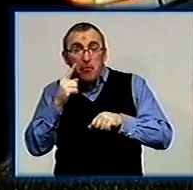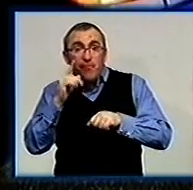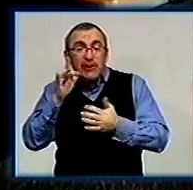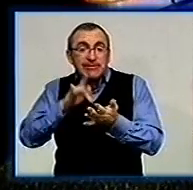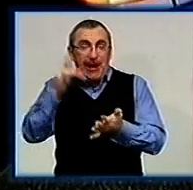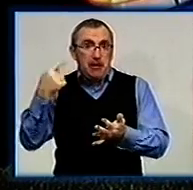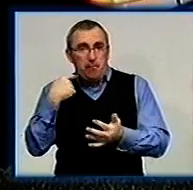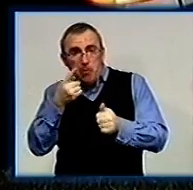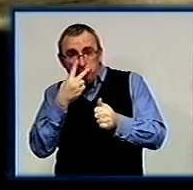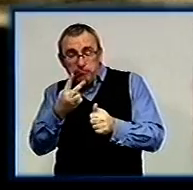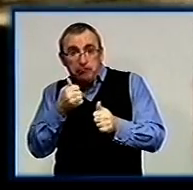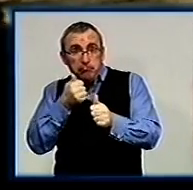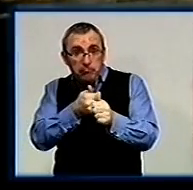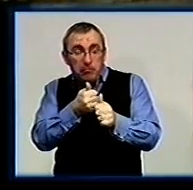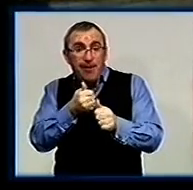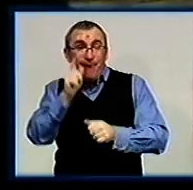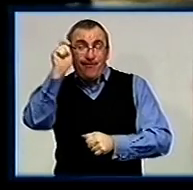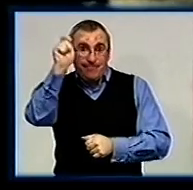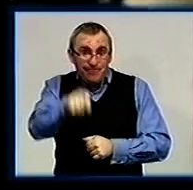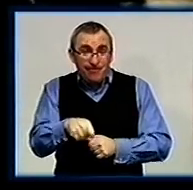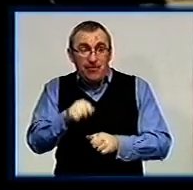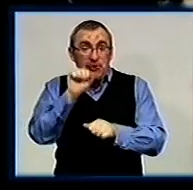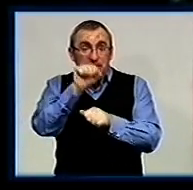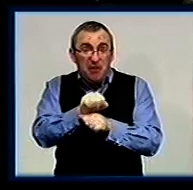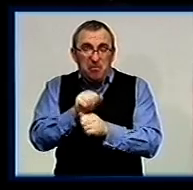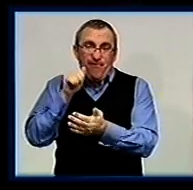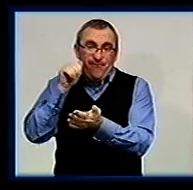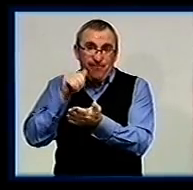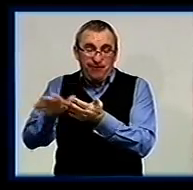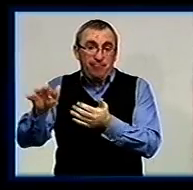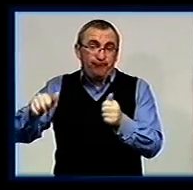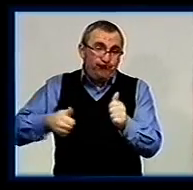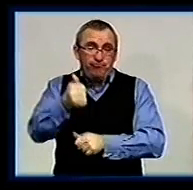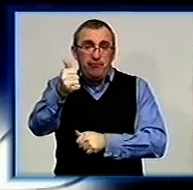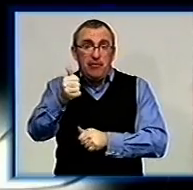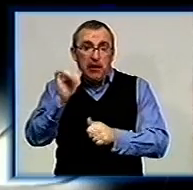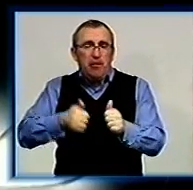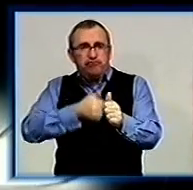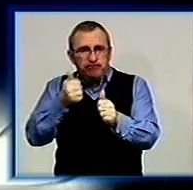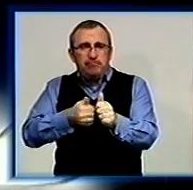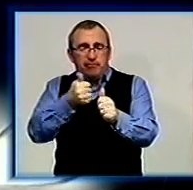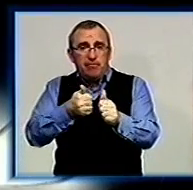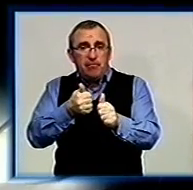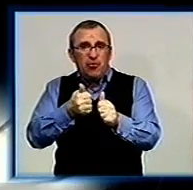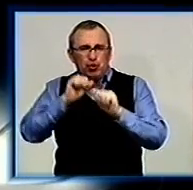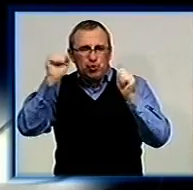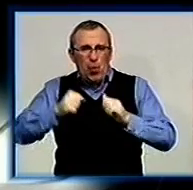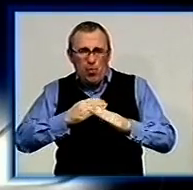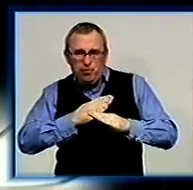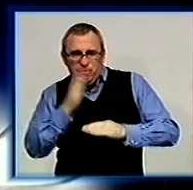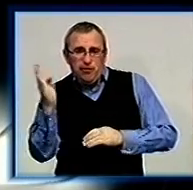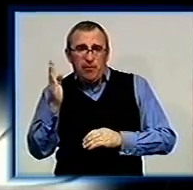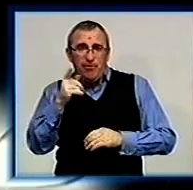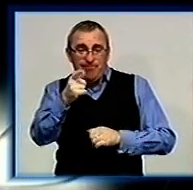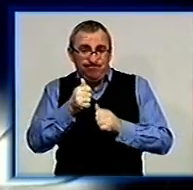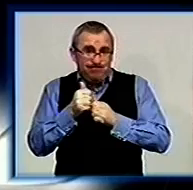Кіровограда. Вимогу даївців зупинитись Керманич проігнорував, тоді почалося переслідування. Перевищуючи швидкість, машина порушника